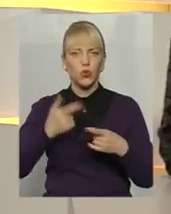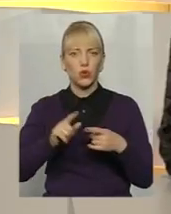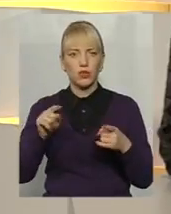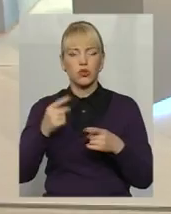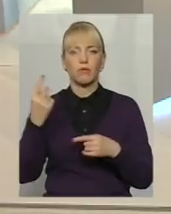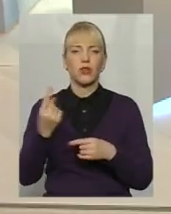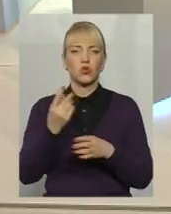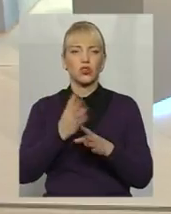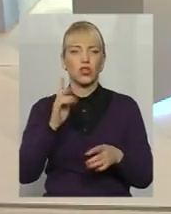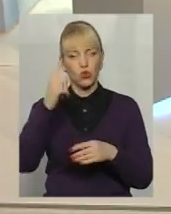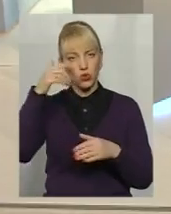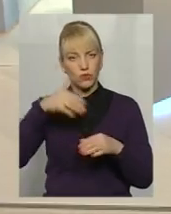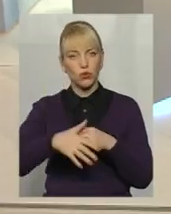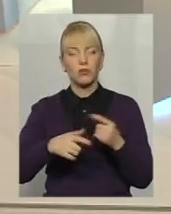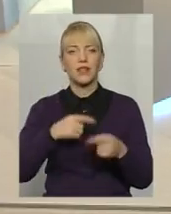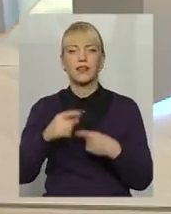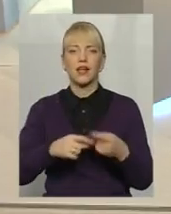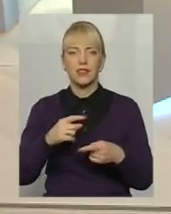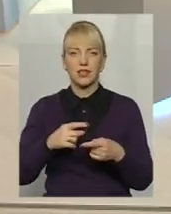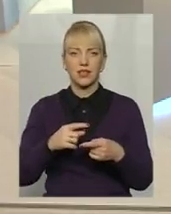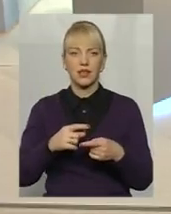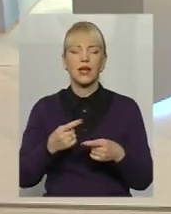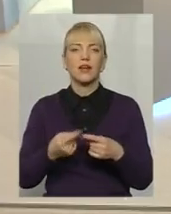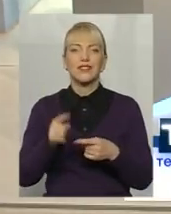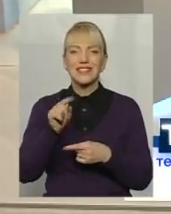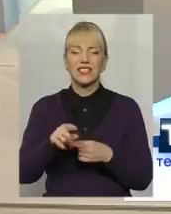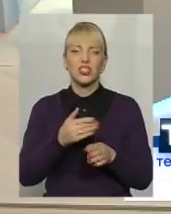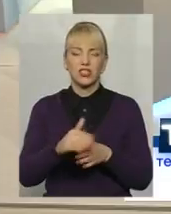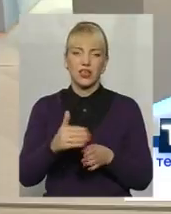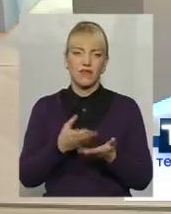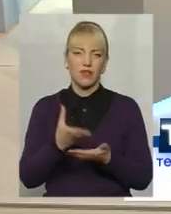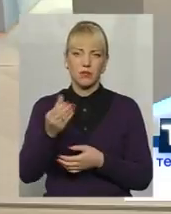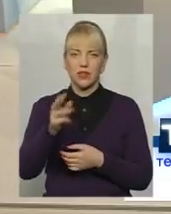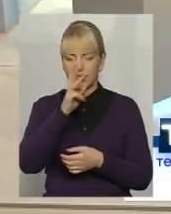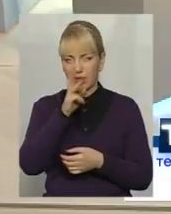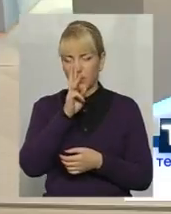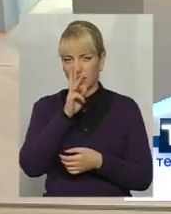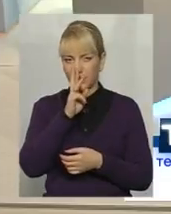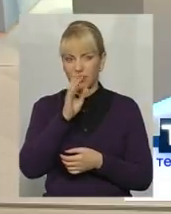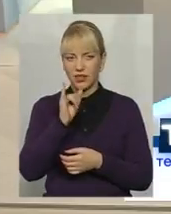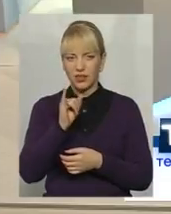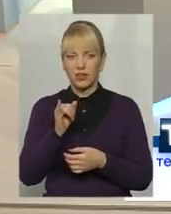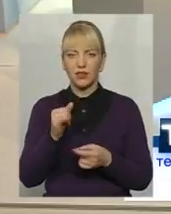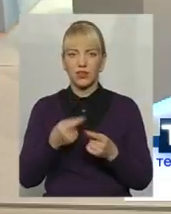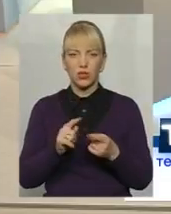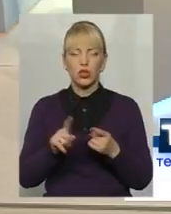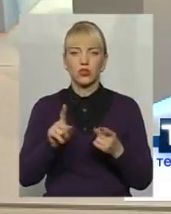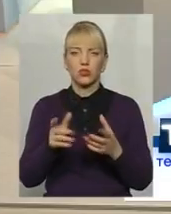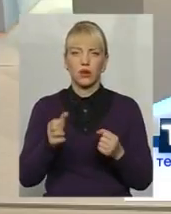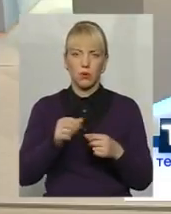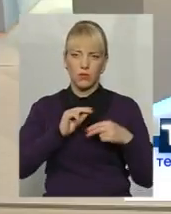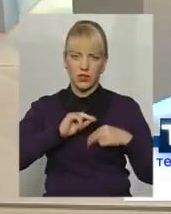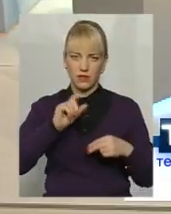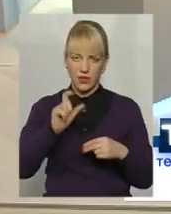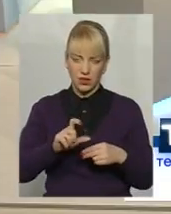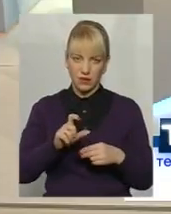усвідомлення того, що наслідків саме в цій частині невиплати заробітної плати реальної, тої, яку отримує працівник.